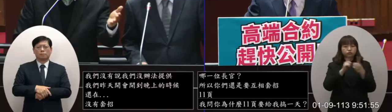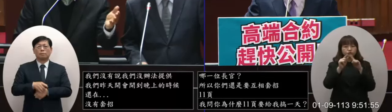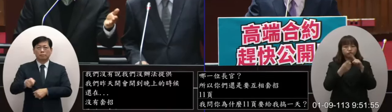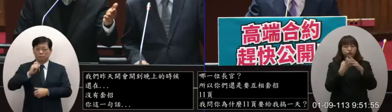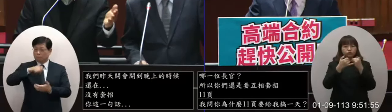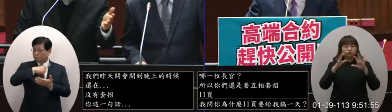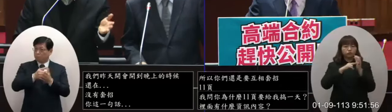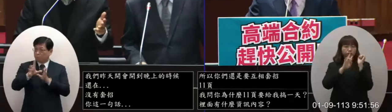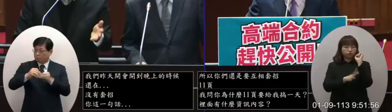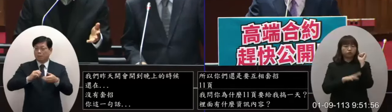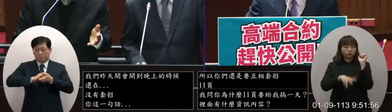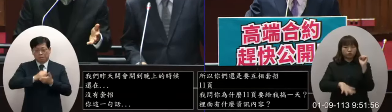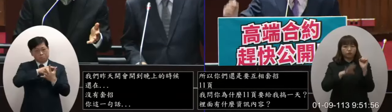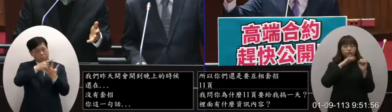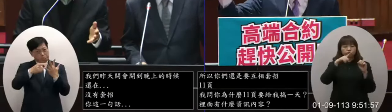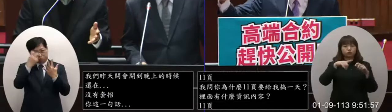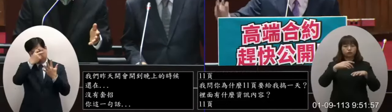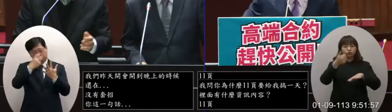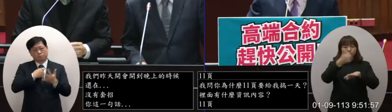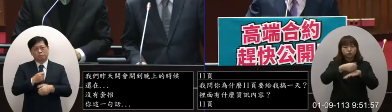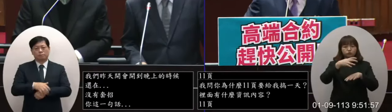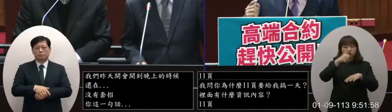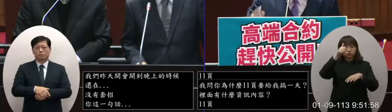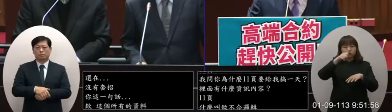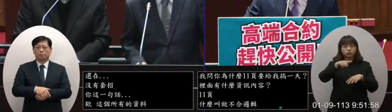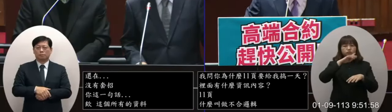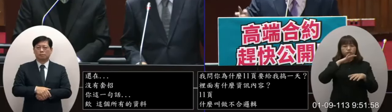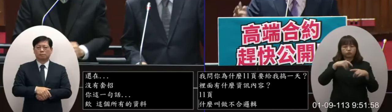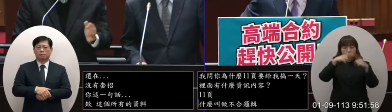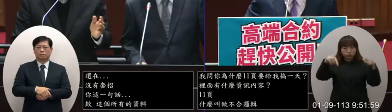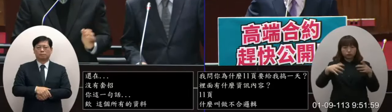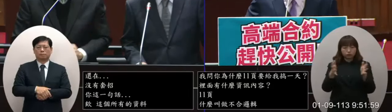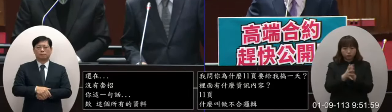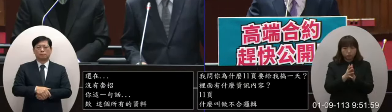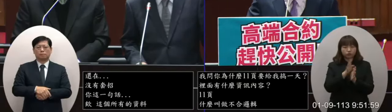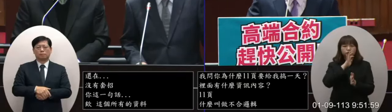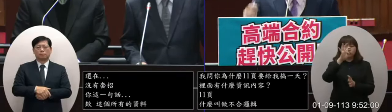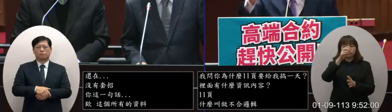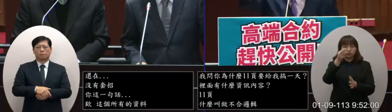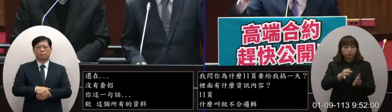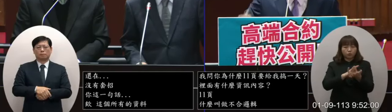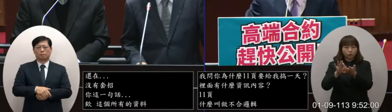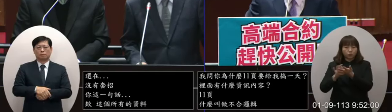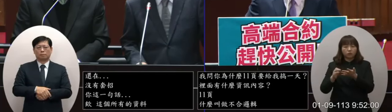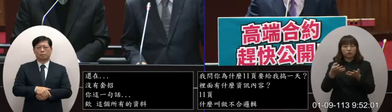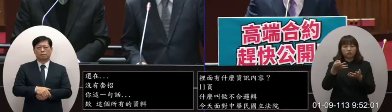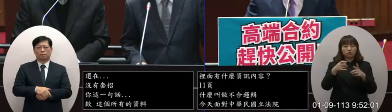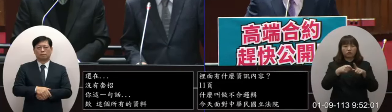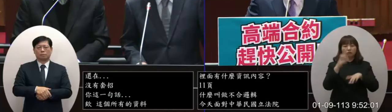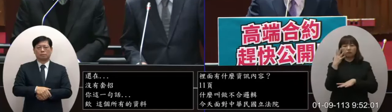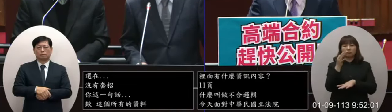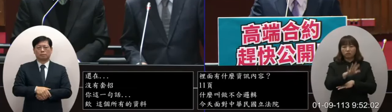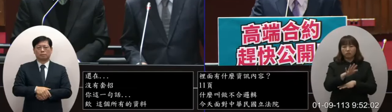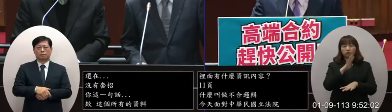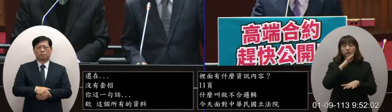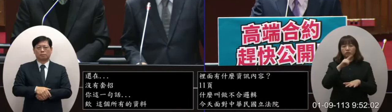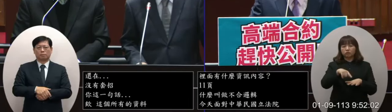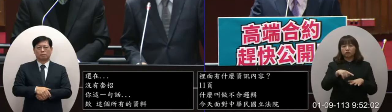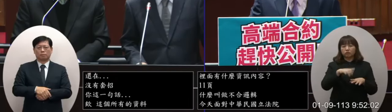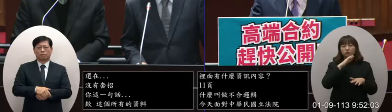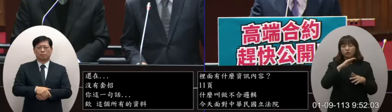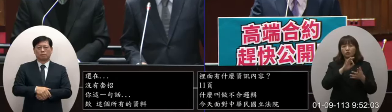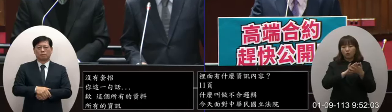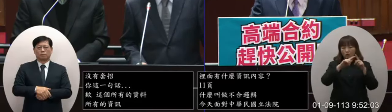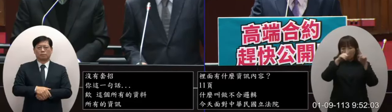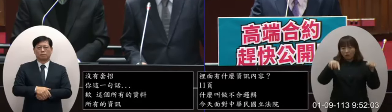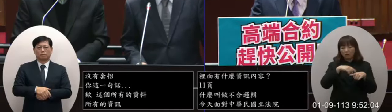華民國令法院你最高民意被查證你11月的總共40億的公堂難道1月就佔了4